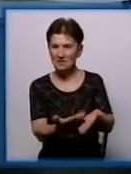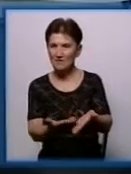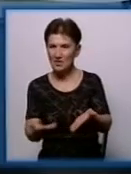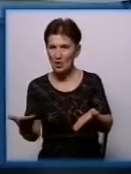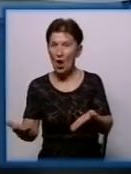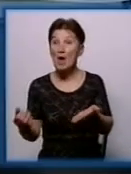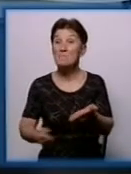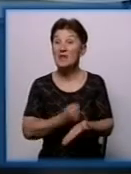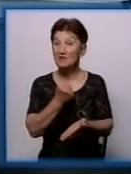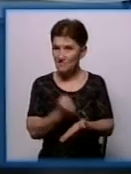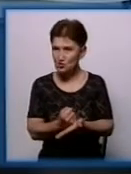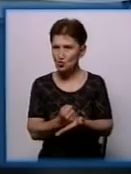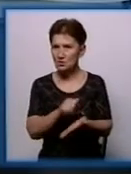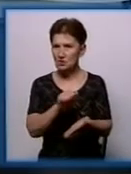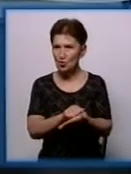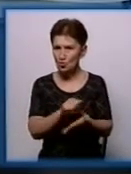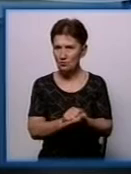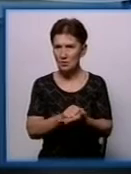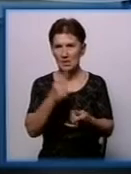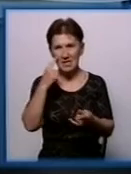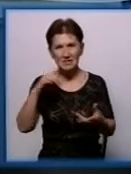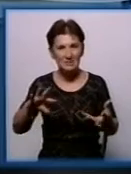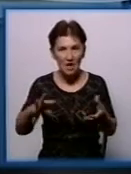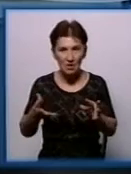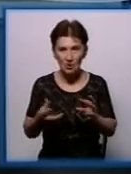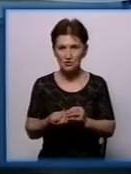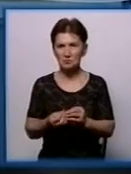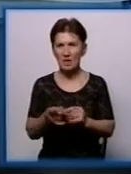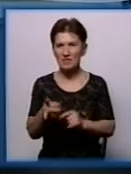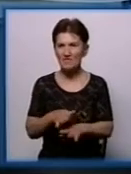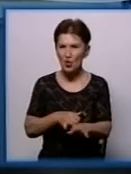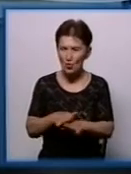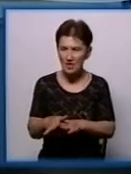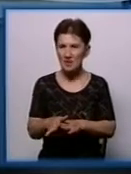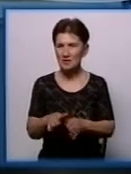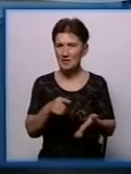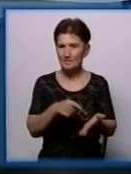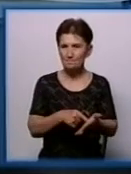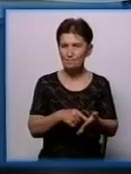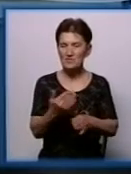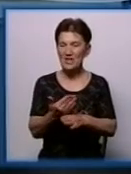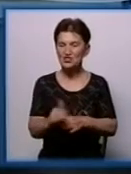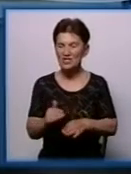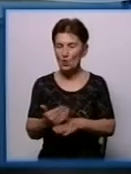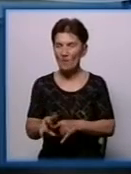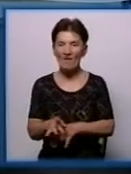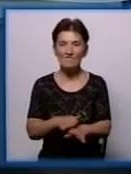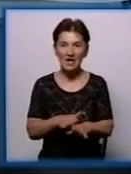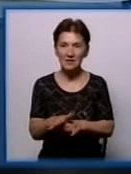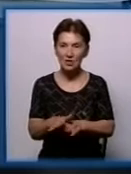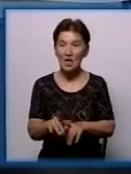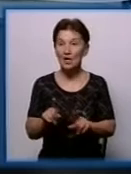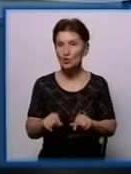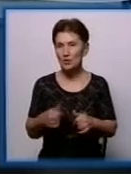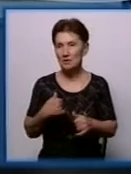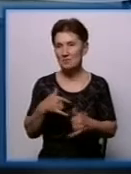підтверджувальні матеріали, то є заключені угоди на виконання якихось заходів, частково вони вже виконали. Тому ми йдемо